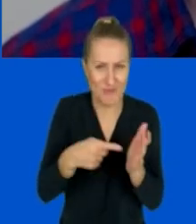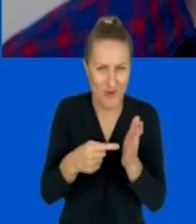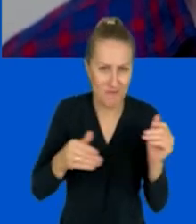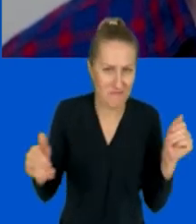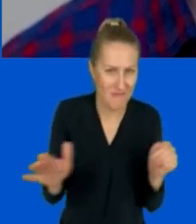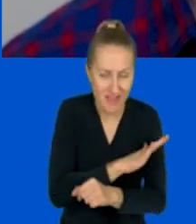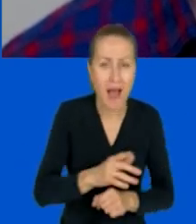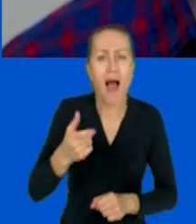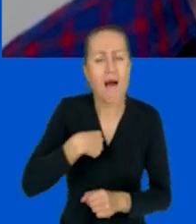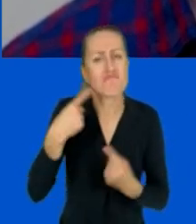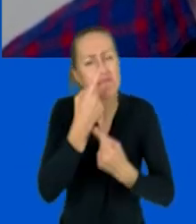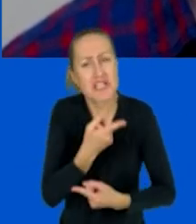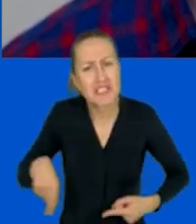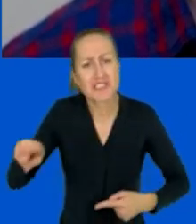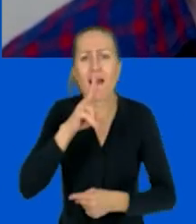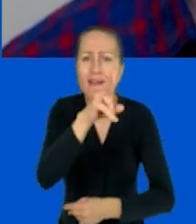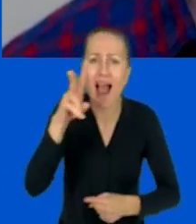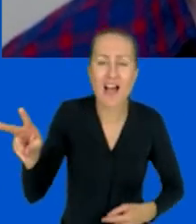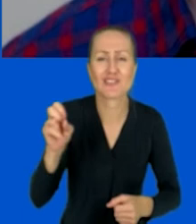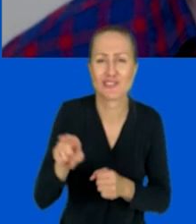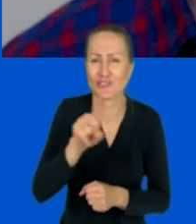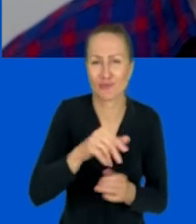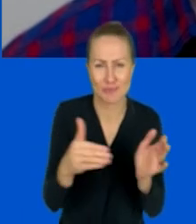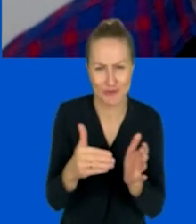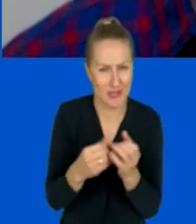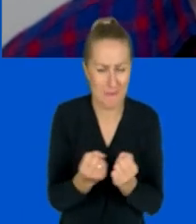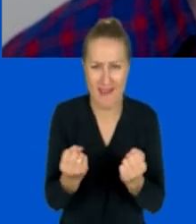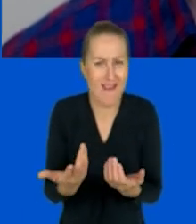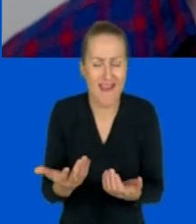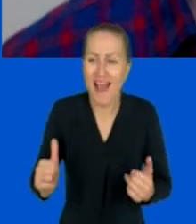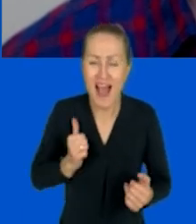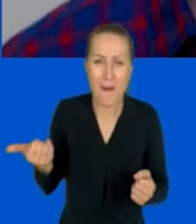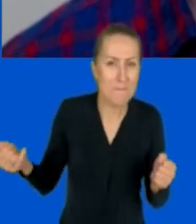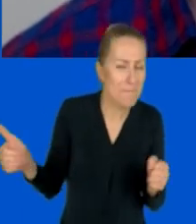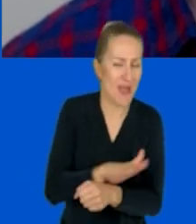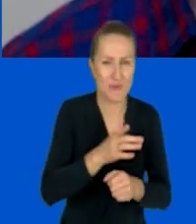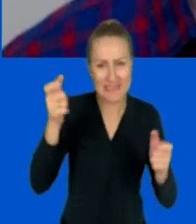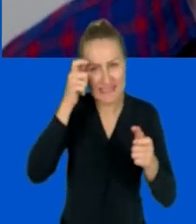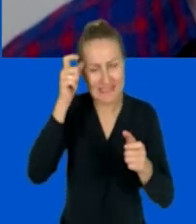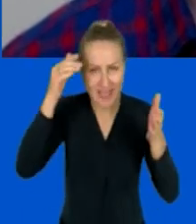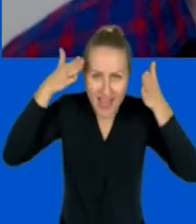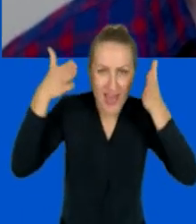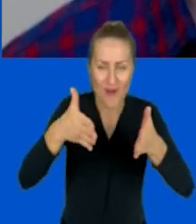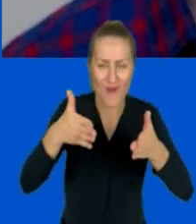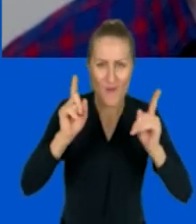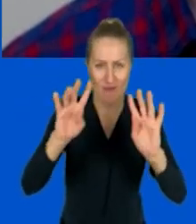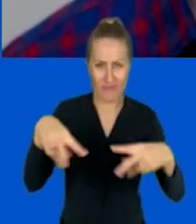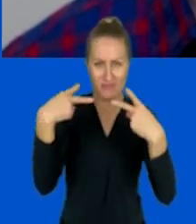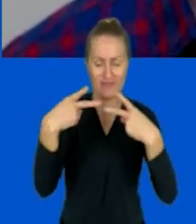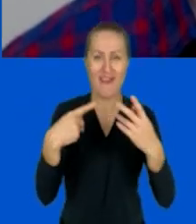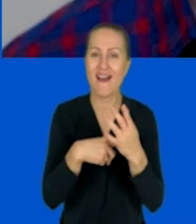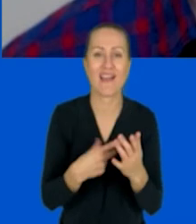każdy z nas potrzebuje tego, żeby być w centrum uwagi. To znaczy, żeby nie czuć się jak